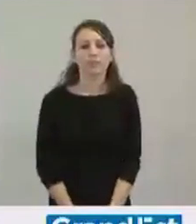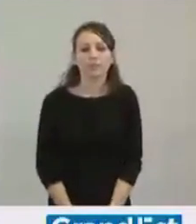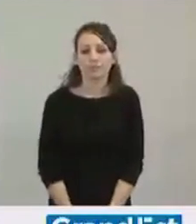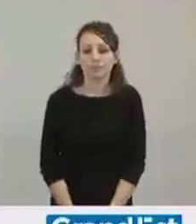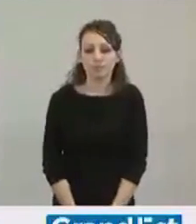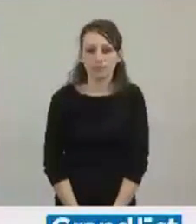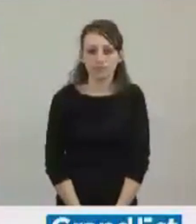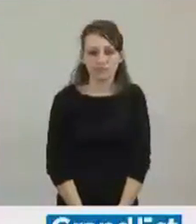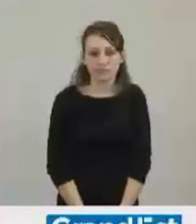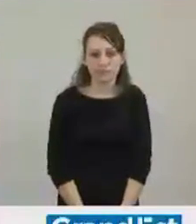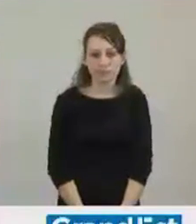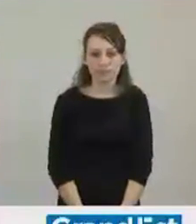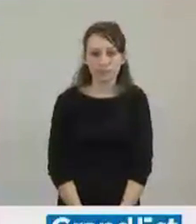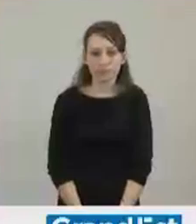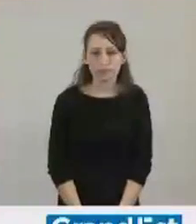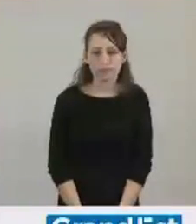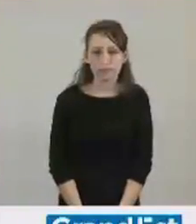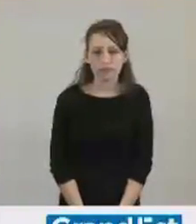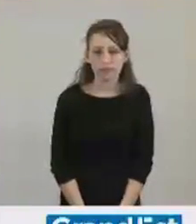Lila Merabé.